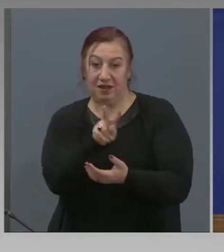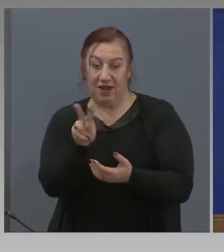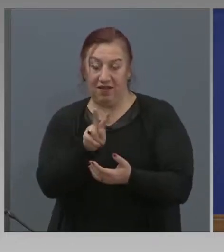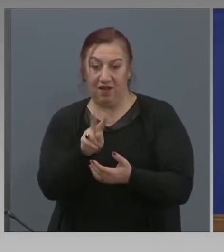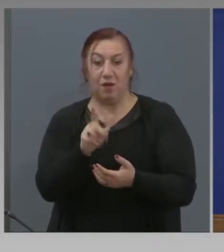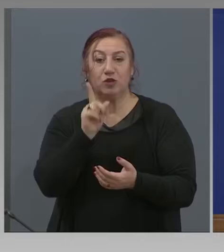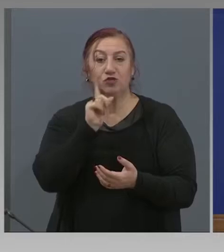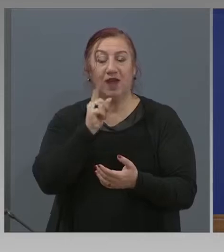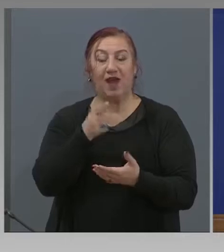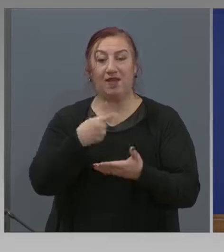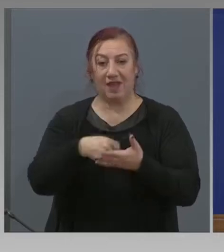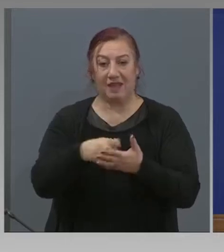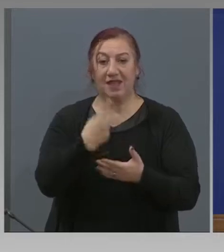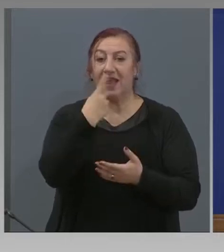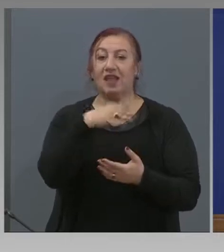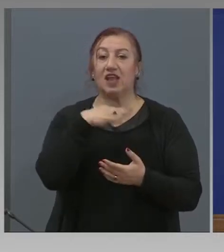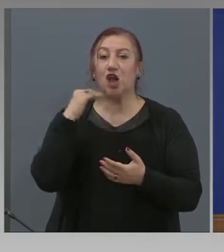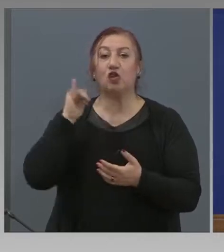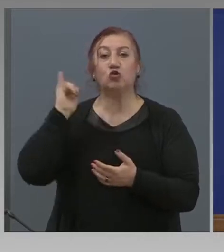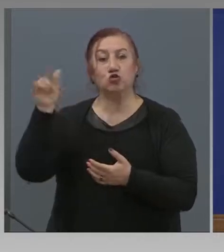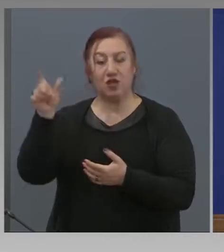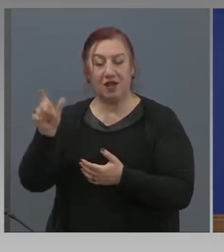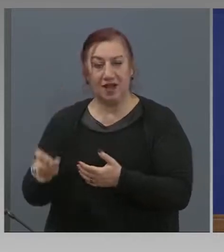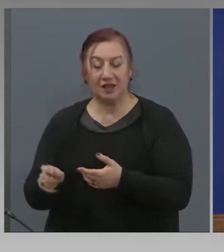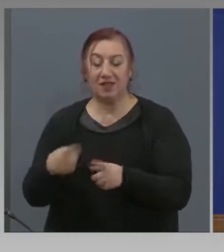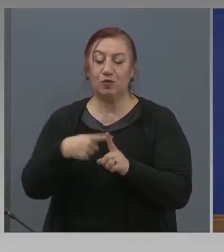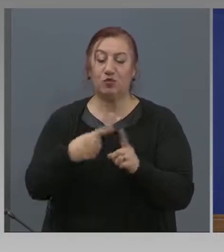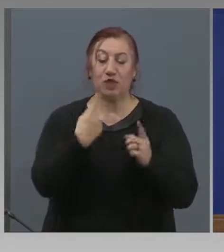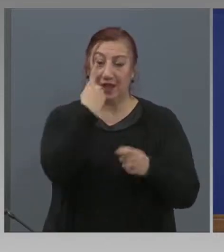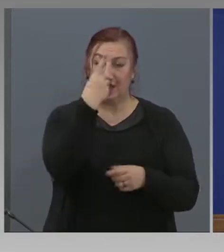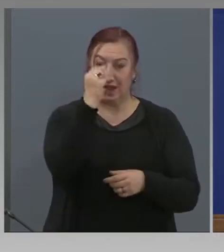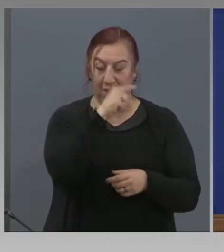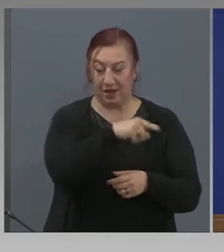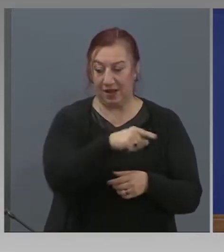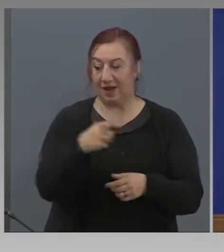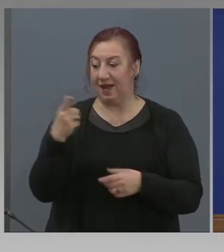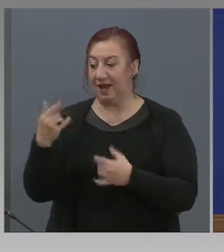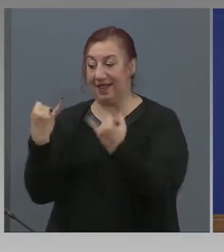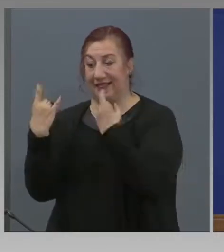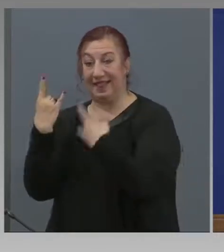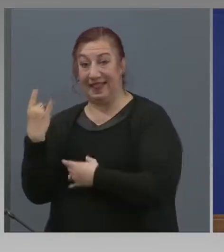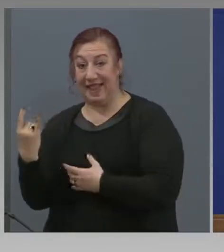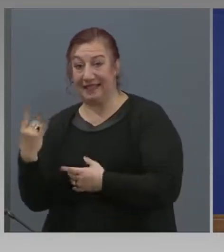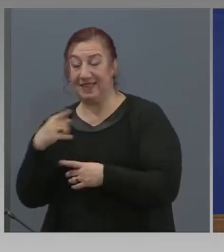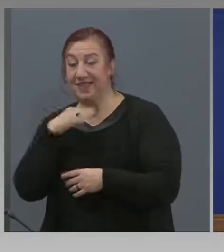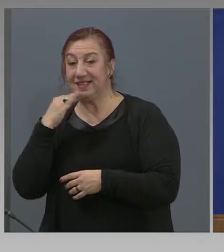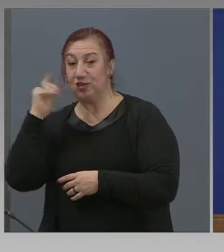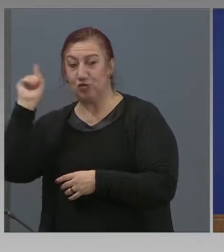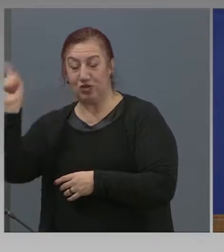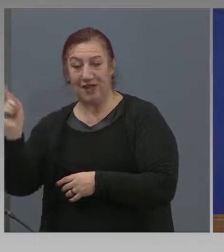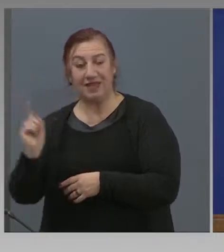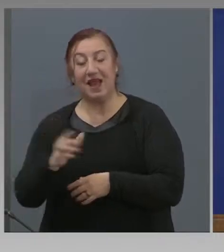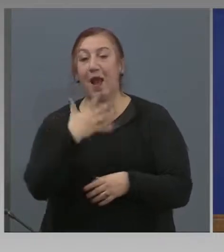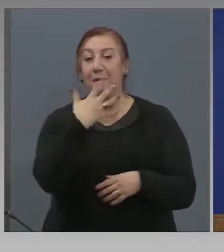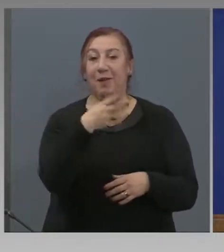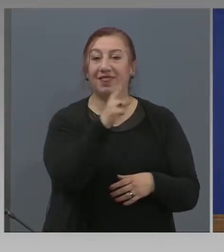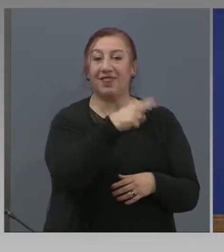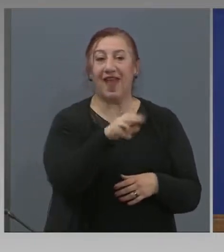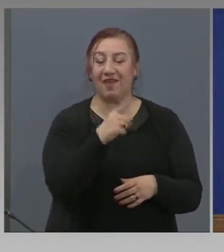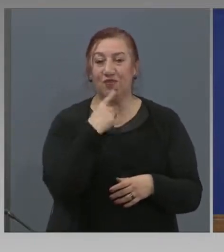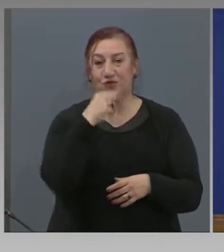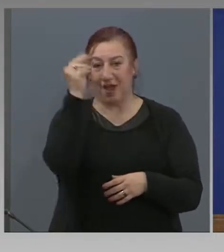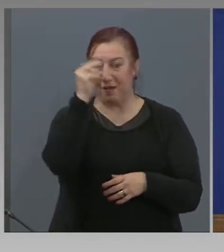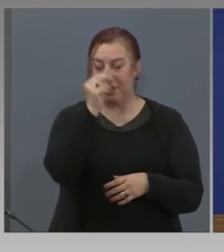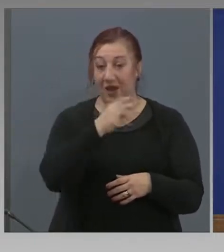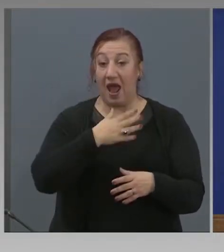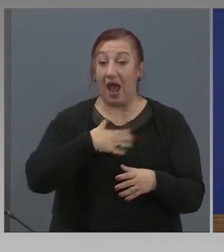чуденец, един българин. Т.е. 5-10 евро съответно. До сега това сме установили. Ако има други, на които е събран, уверявам ги